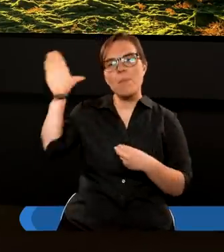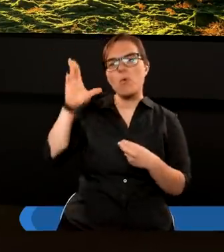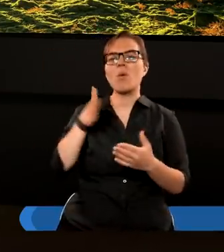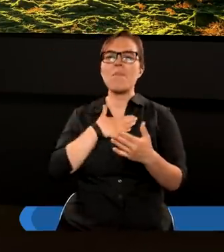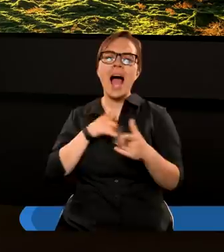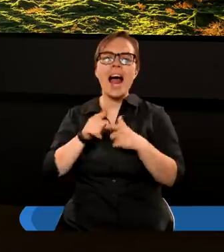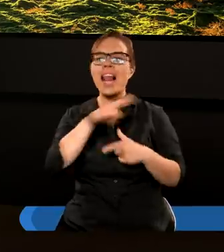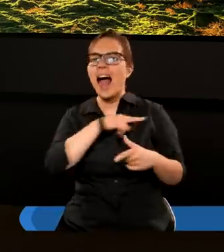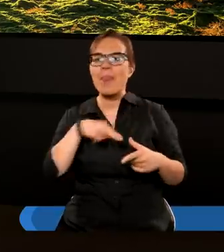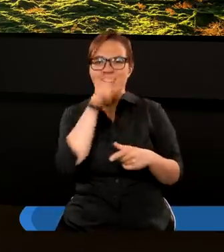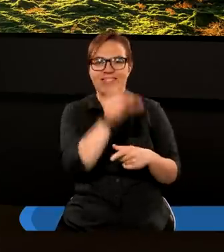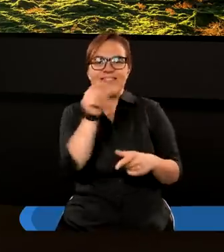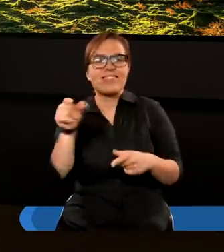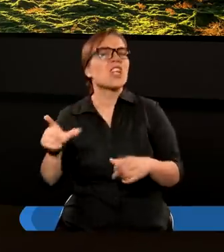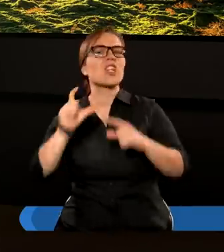nas coś dobrego.